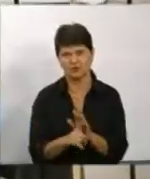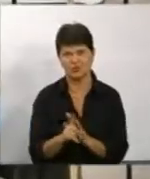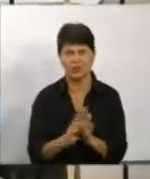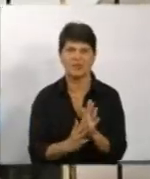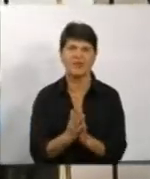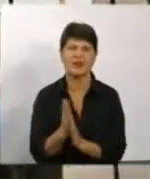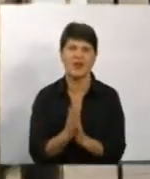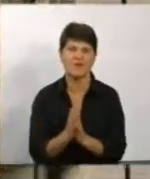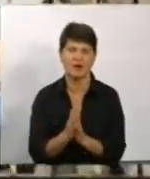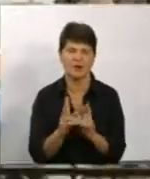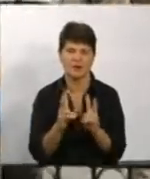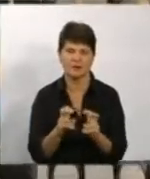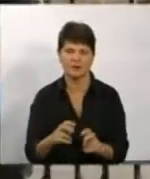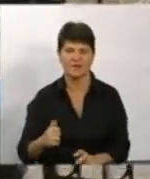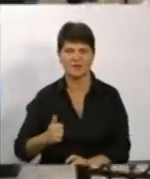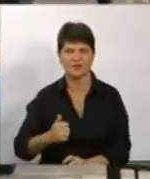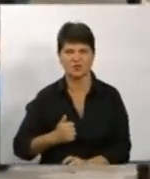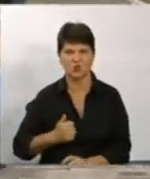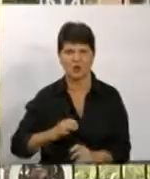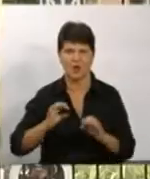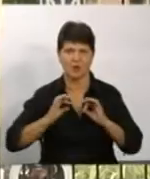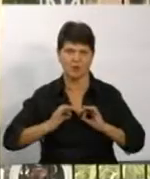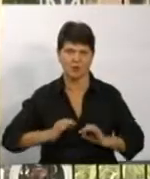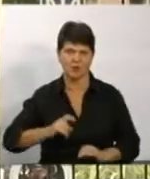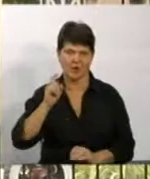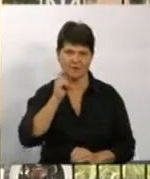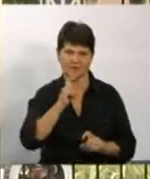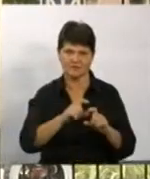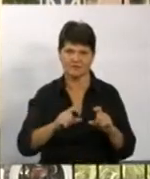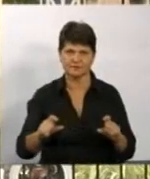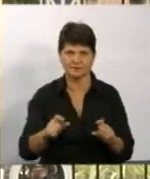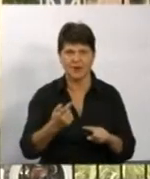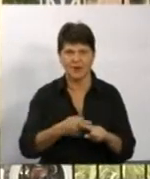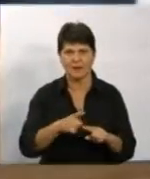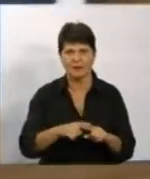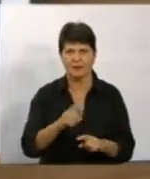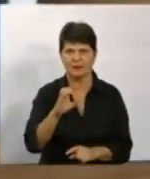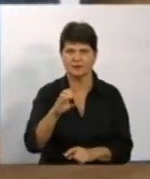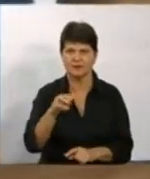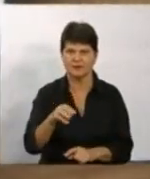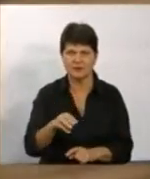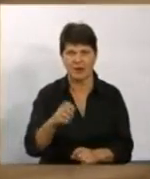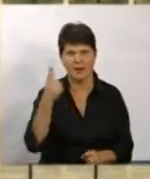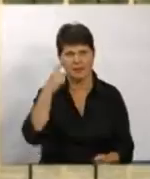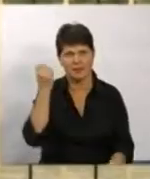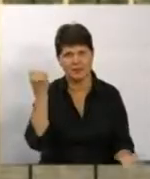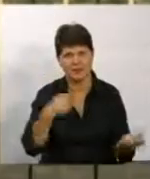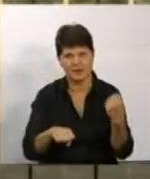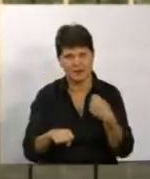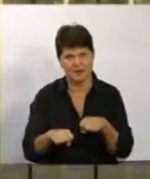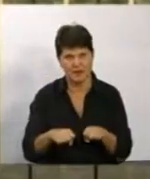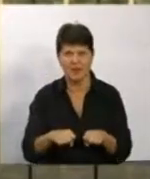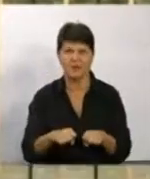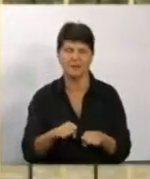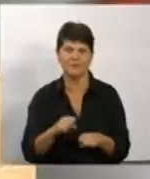Справу розслідує військова прокуратура Вінницького гарнізону. Стаття не дбали ставлення до військової служби. Передбачаю від 5 до 7 років